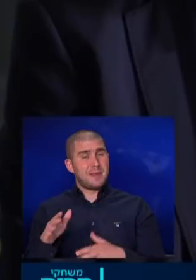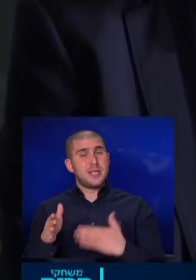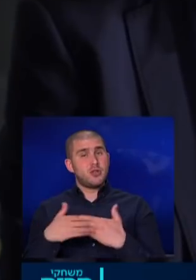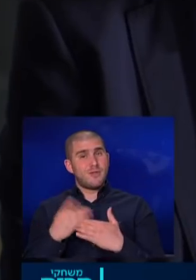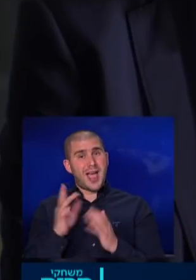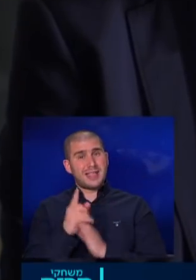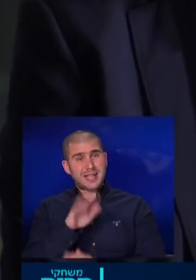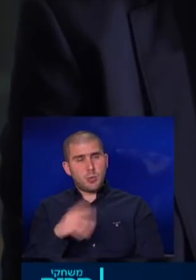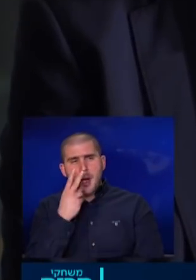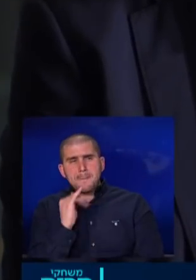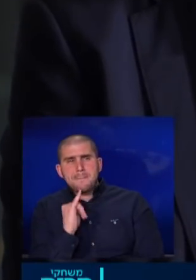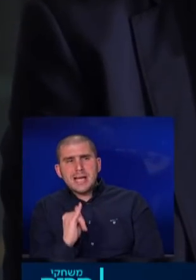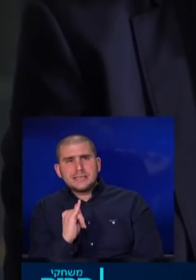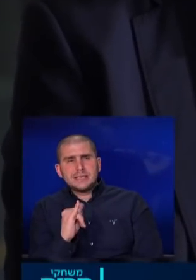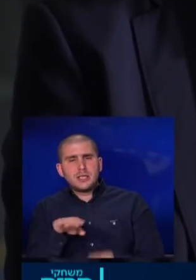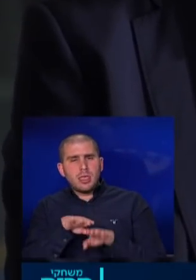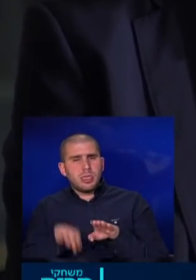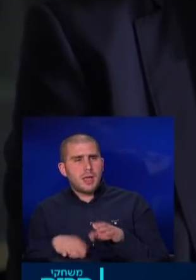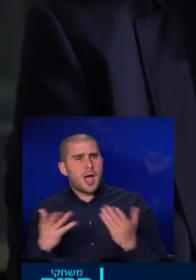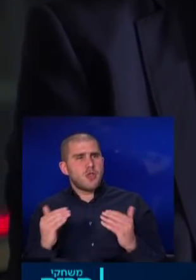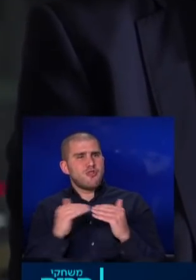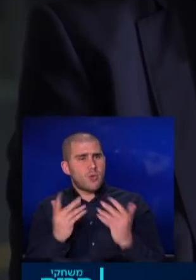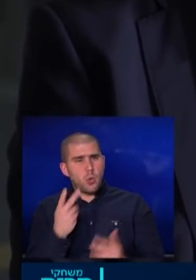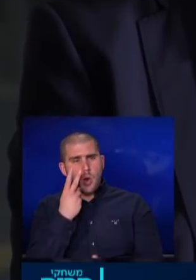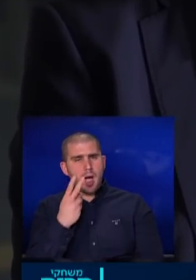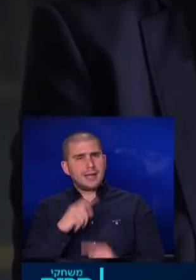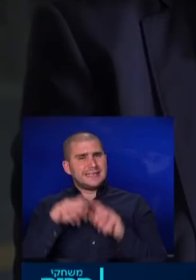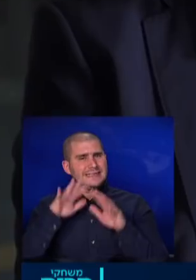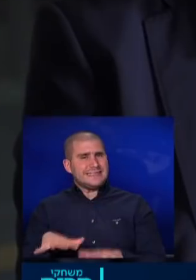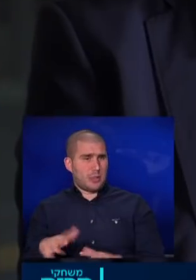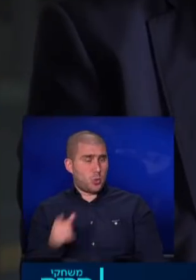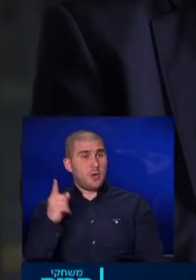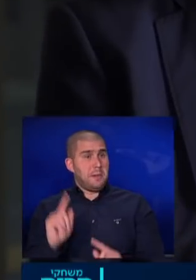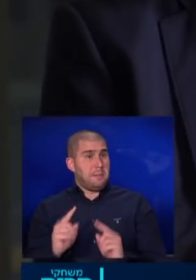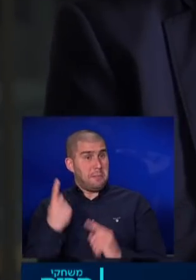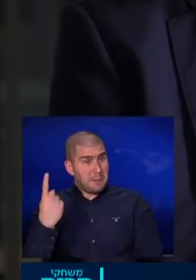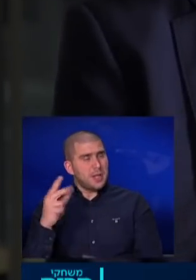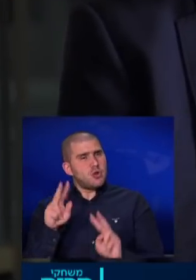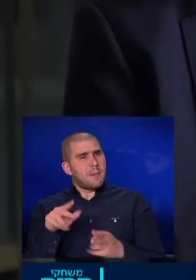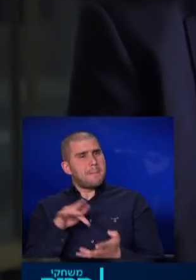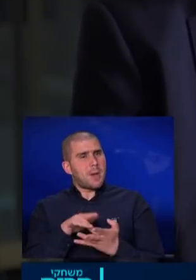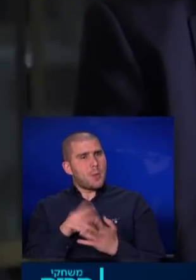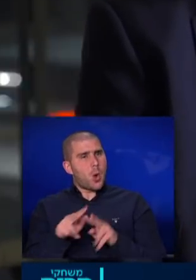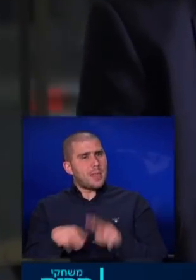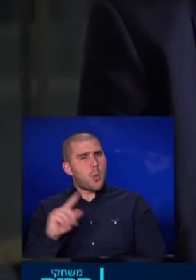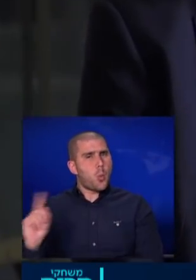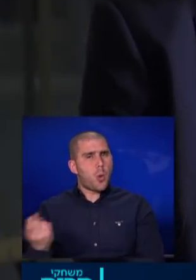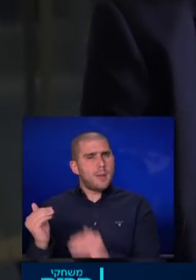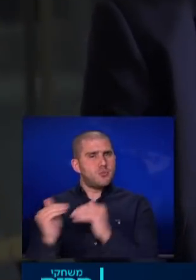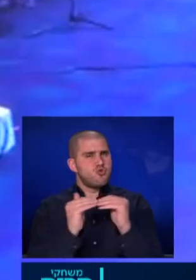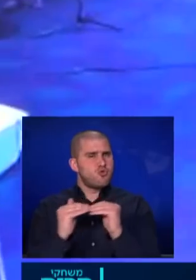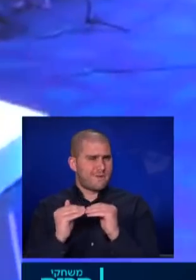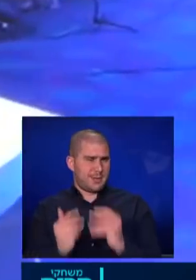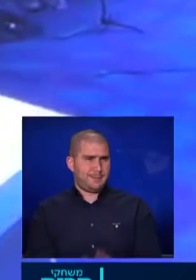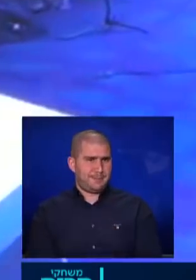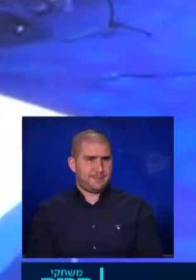הוא ראה מה זה חוסר שוויון הוא ראה מה זה גזענות במקרה הזה יש מקום שאתה יכול לטפל בכולם באופן שווה